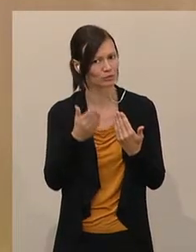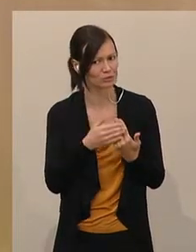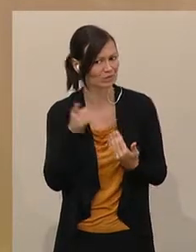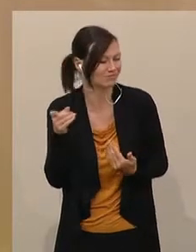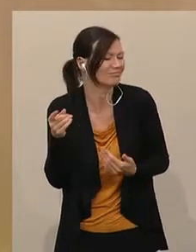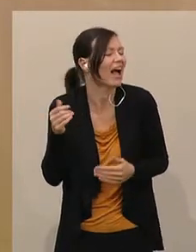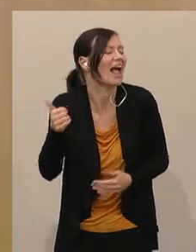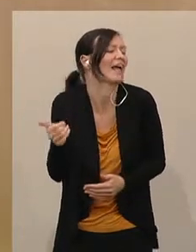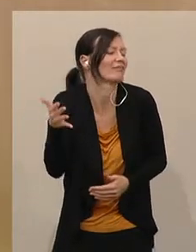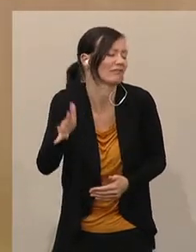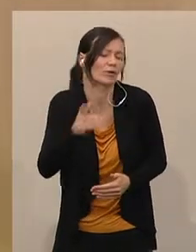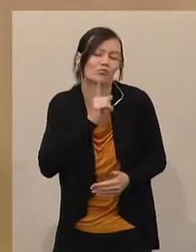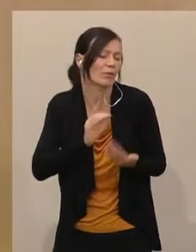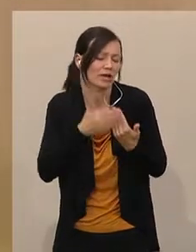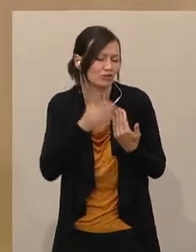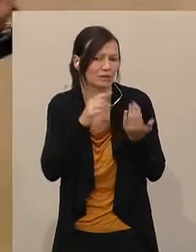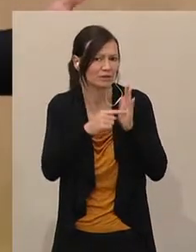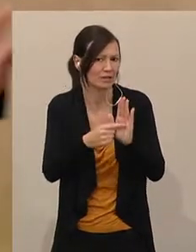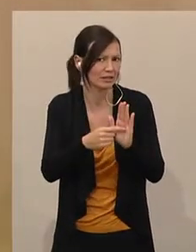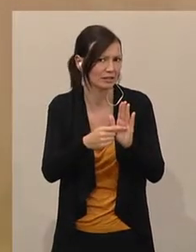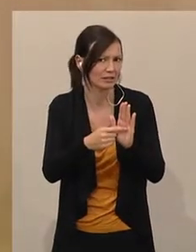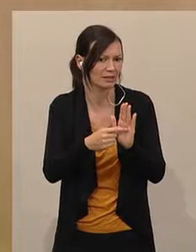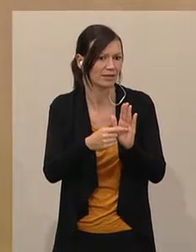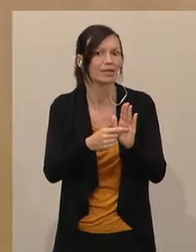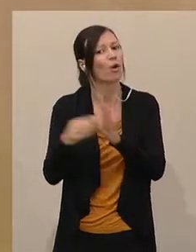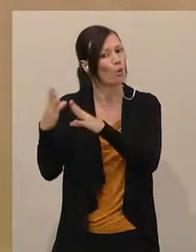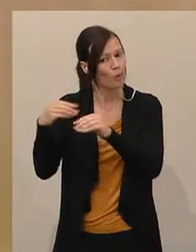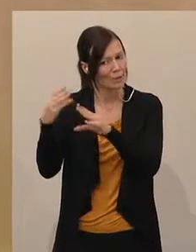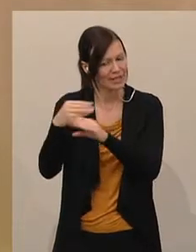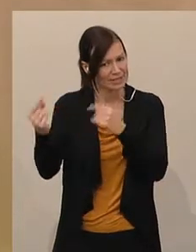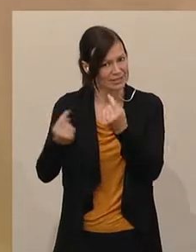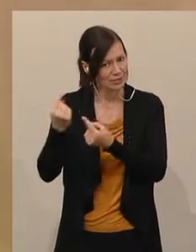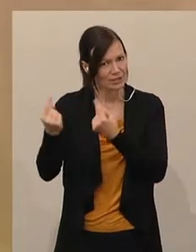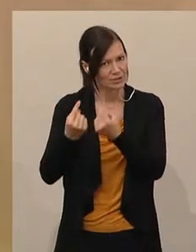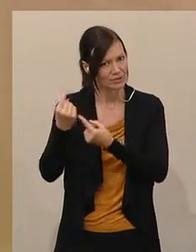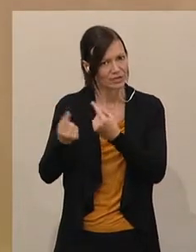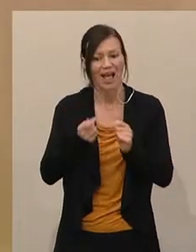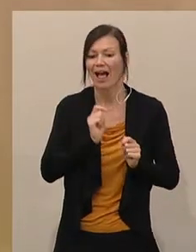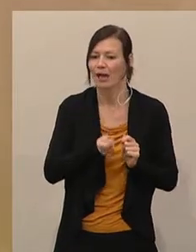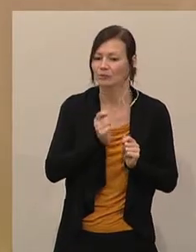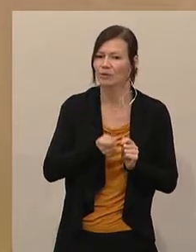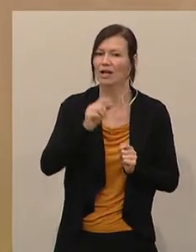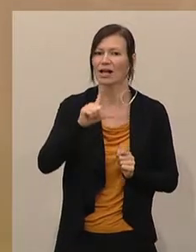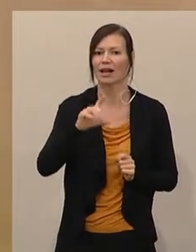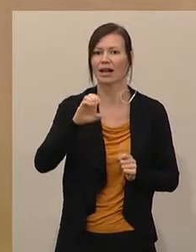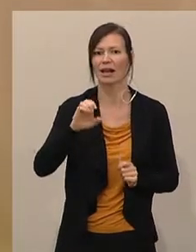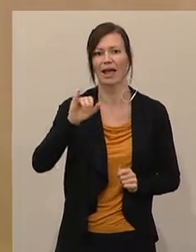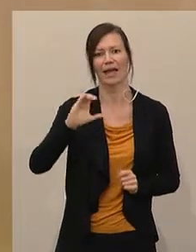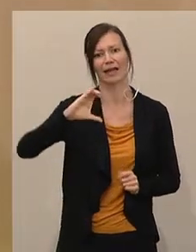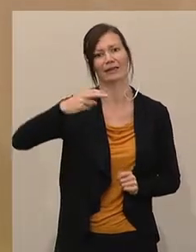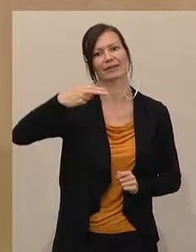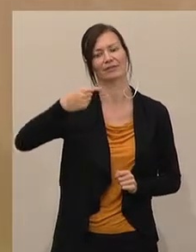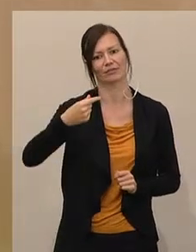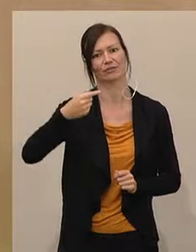Falls, um nur eines exemplarisch herauszugreifen, Fall Rumänien, der Abgeordnete Leichtfried sofort eine richtigstellende Aussage